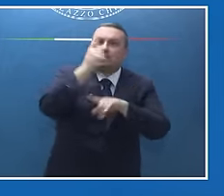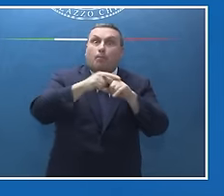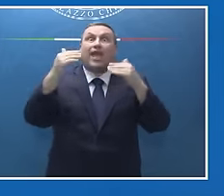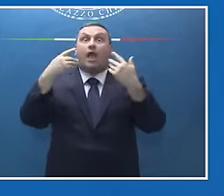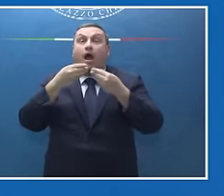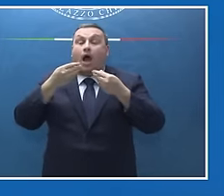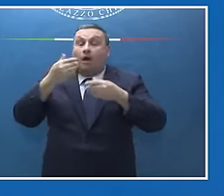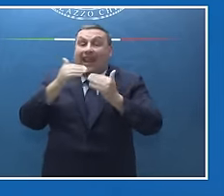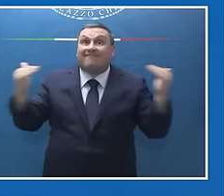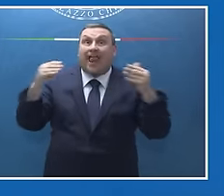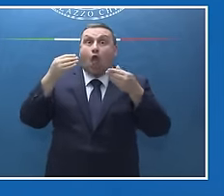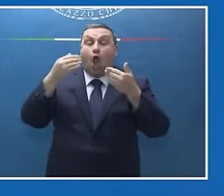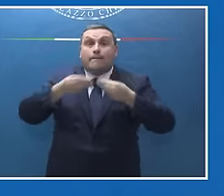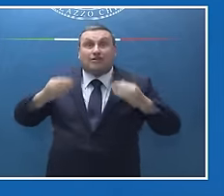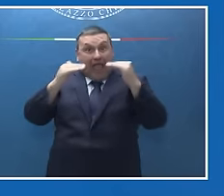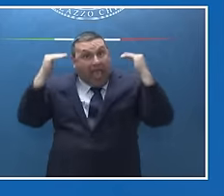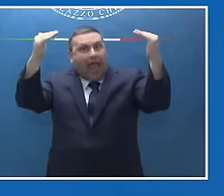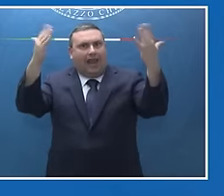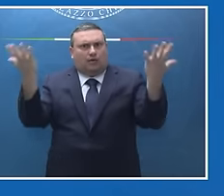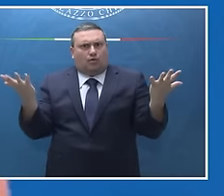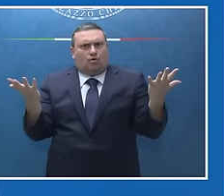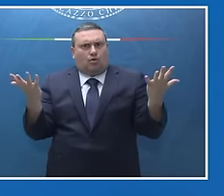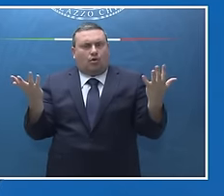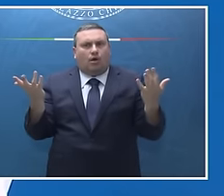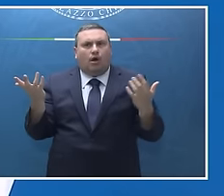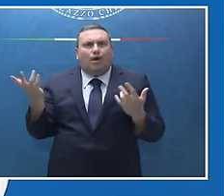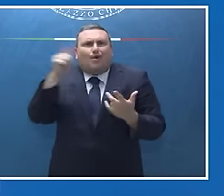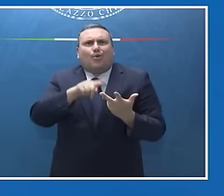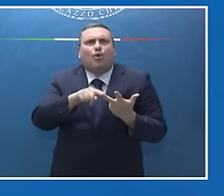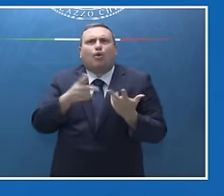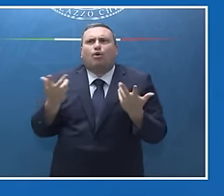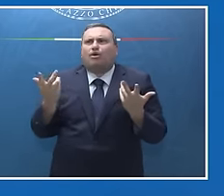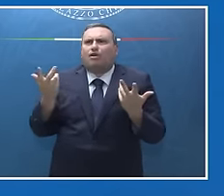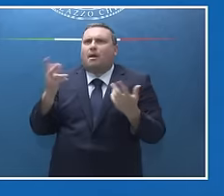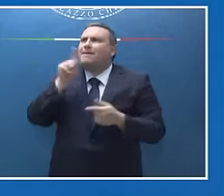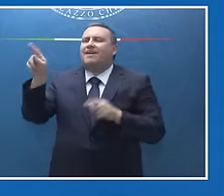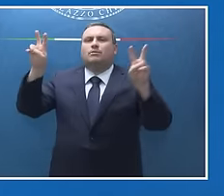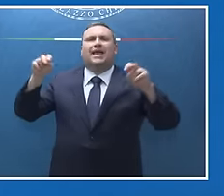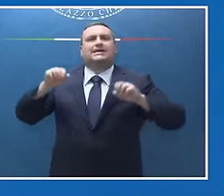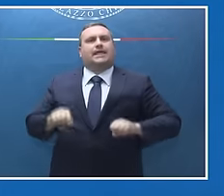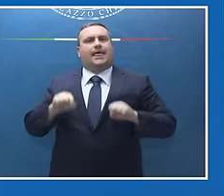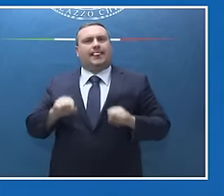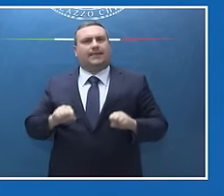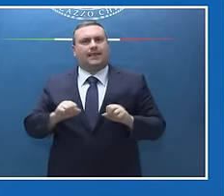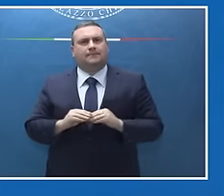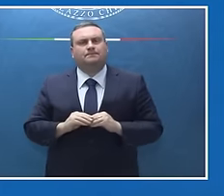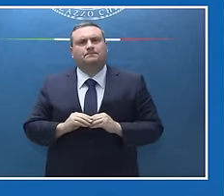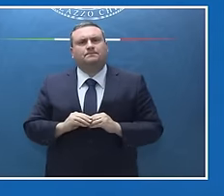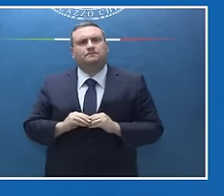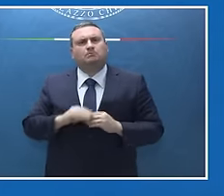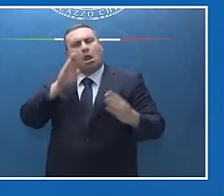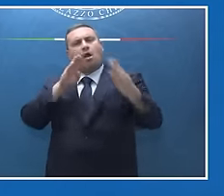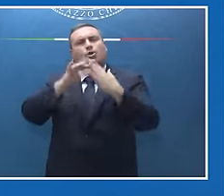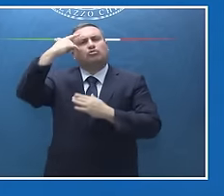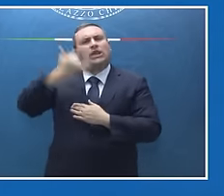esempio. Anche con ulteriori domande che dobbiamo farci, si parlava di sanità, no? L'approccio dell'intelligenza artificiale nel